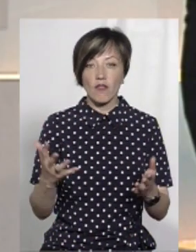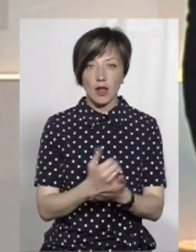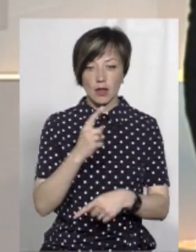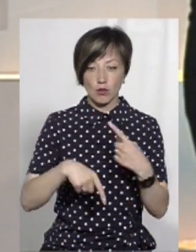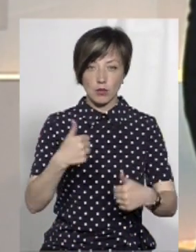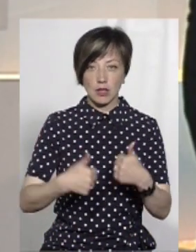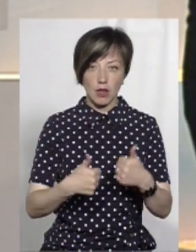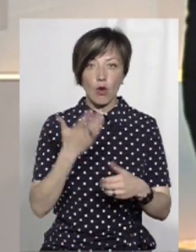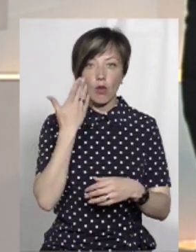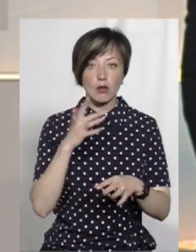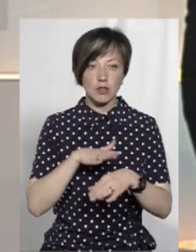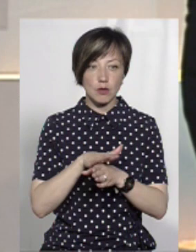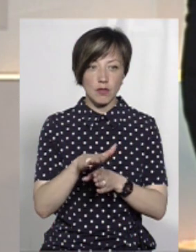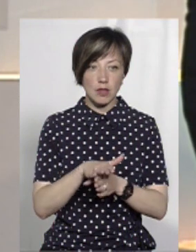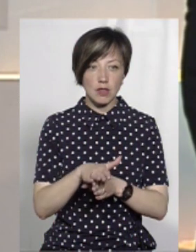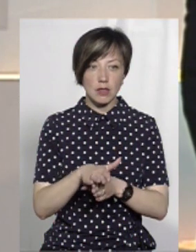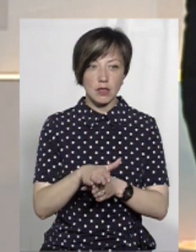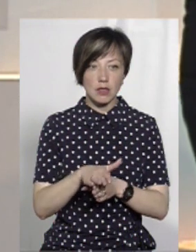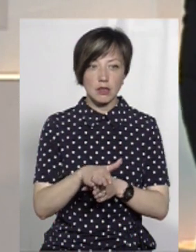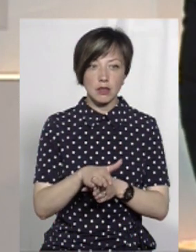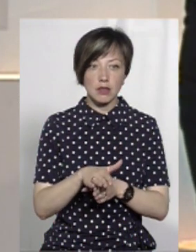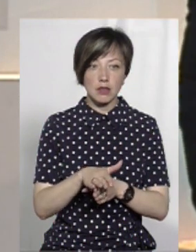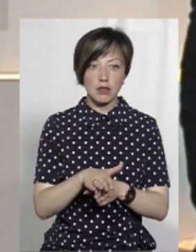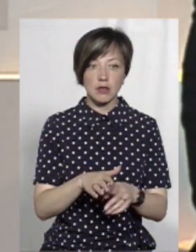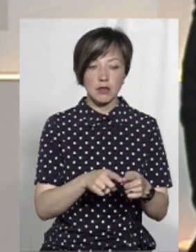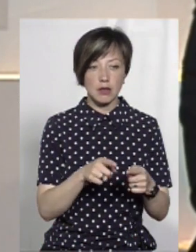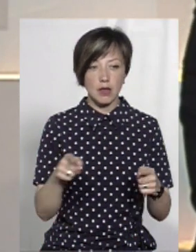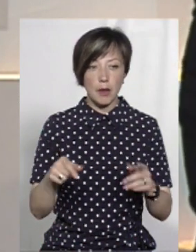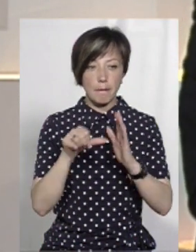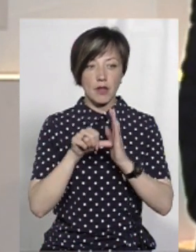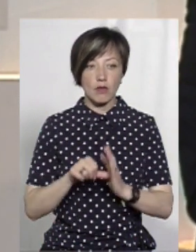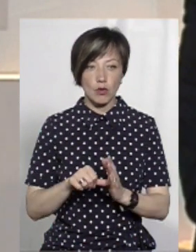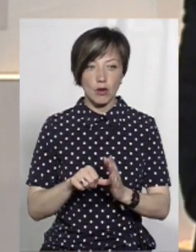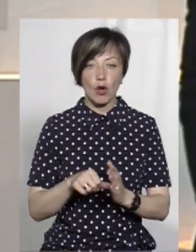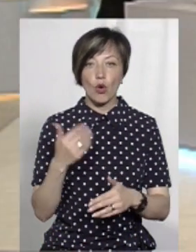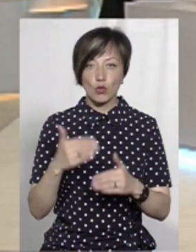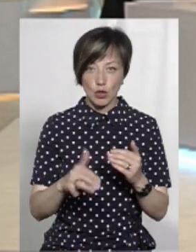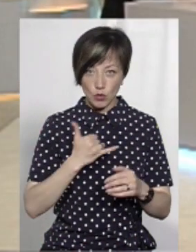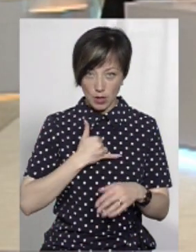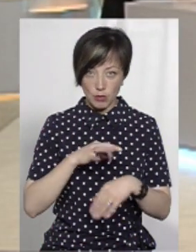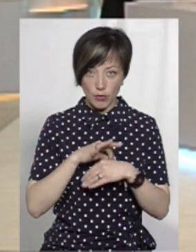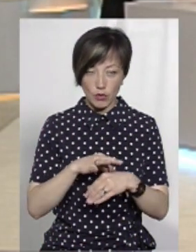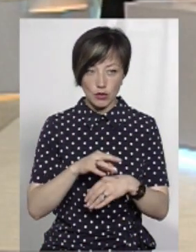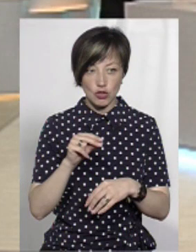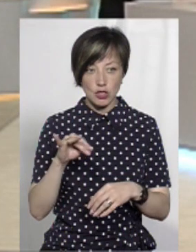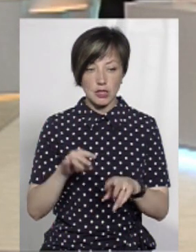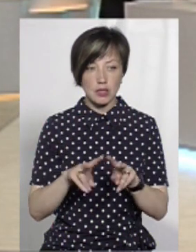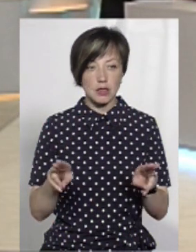виграє наступний тендер. А коли він буде відбуватись? Він буде відбуватись на порозі півроку. Тобто, це будуть вже у нас проводити?